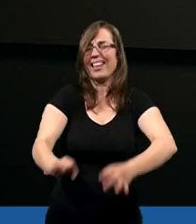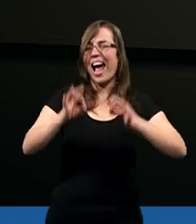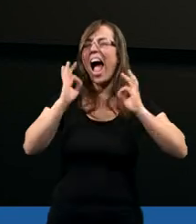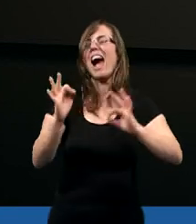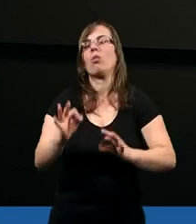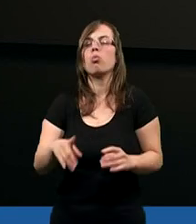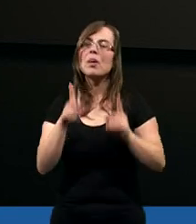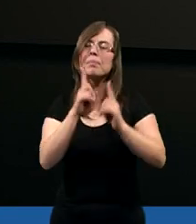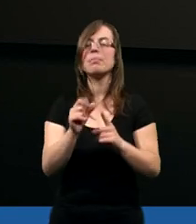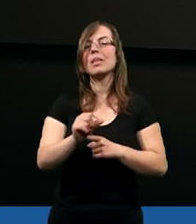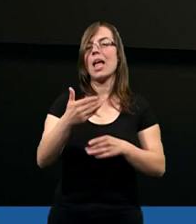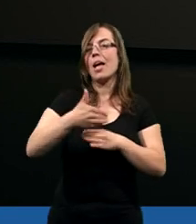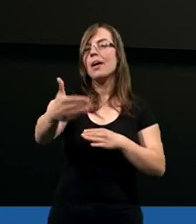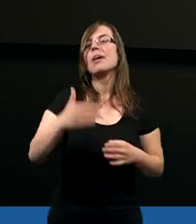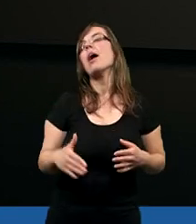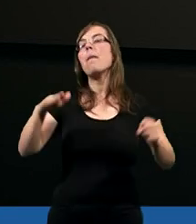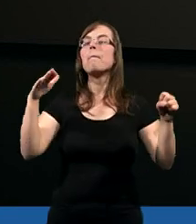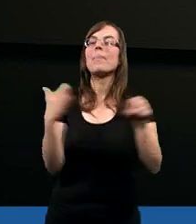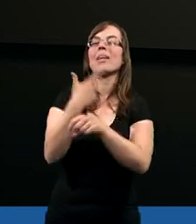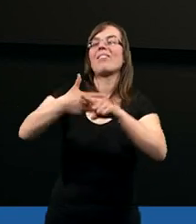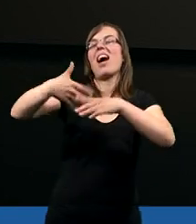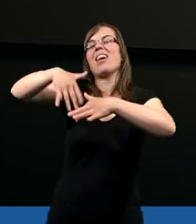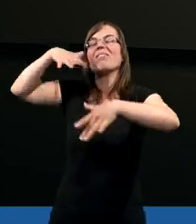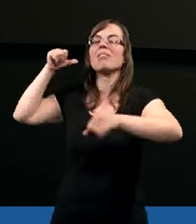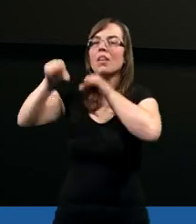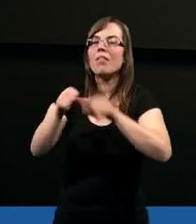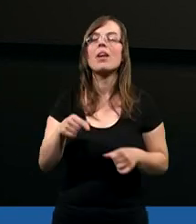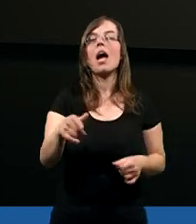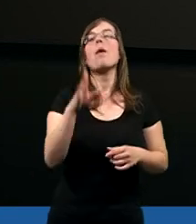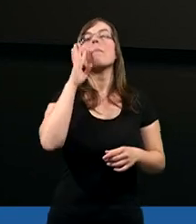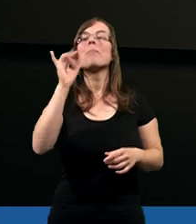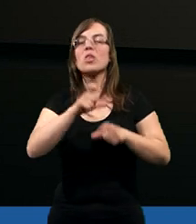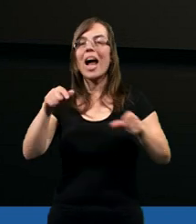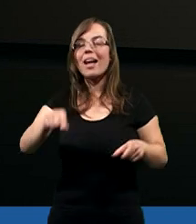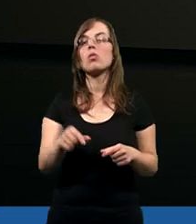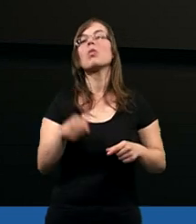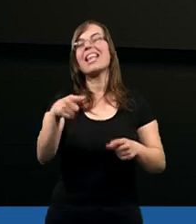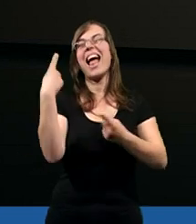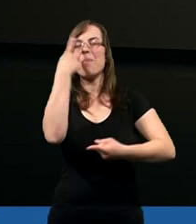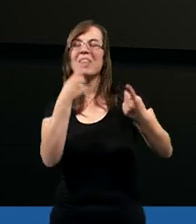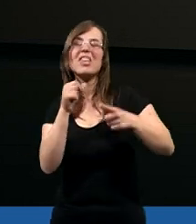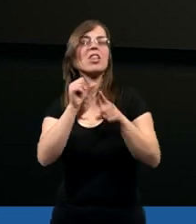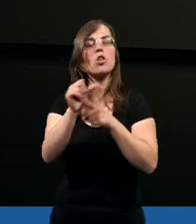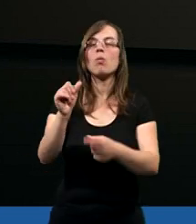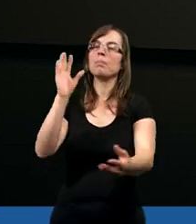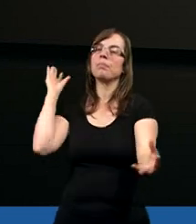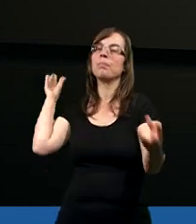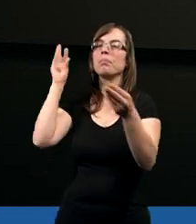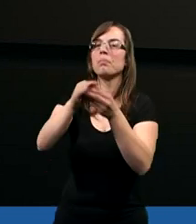aktualne. Minęło 20 wieków od tego czasu prawie, a te myśli są